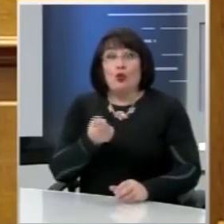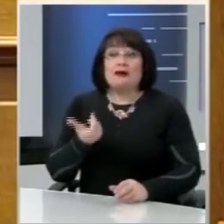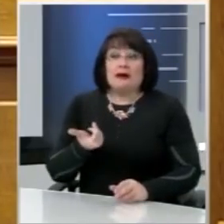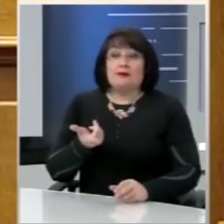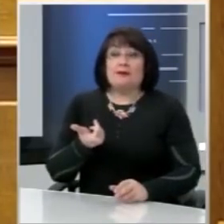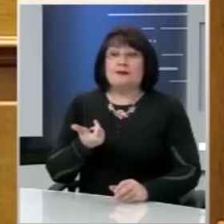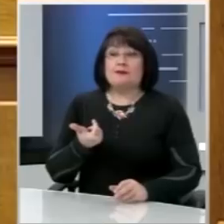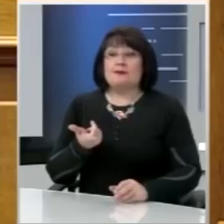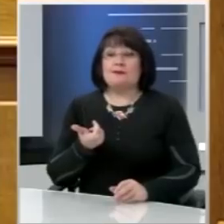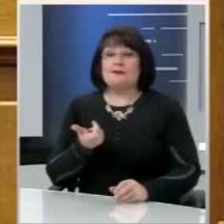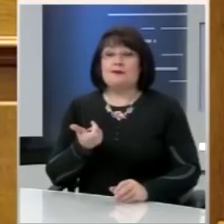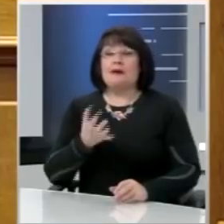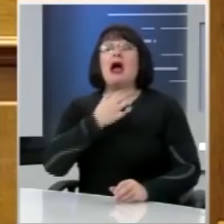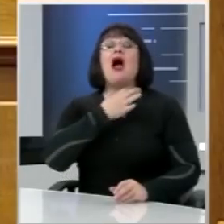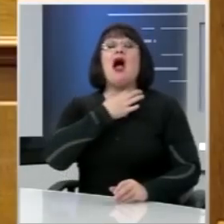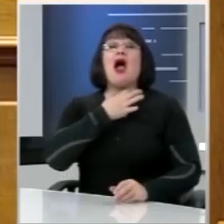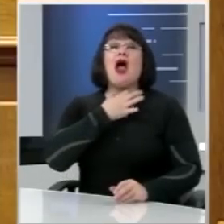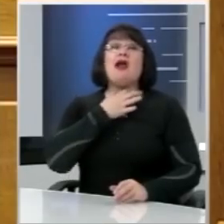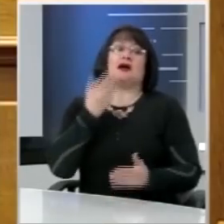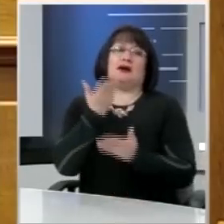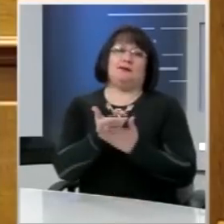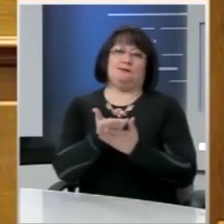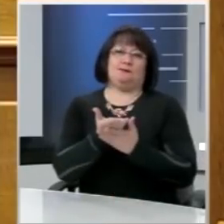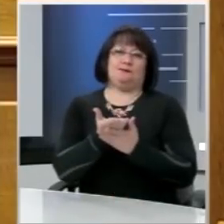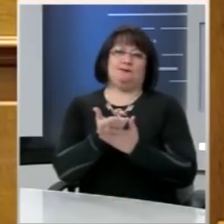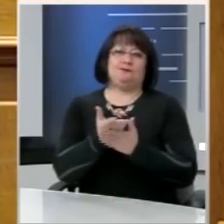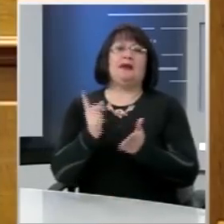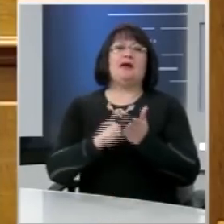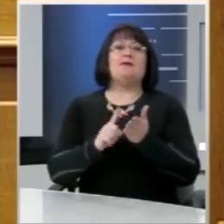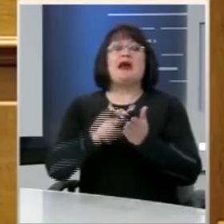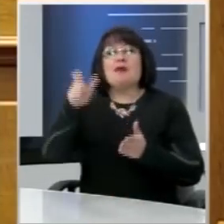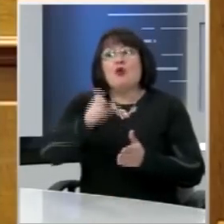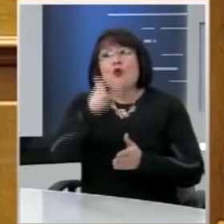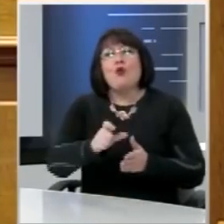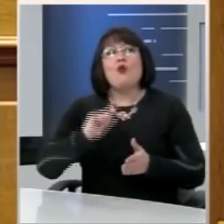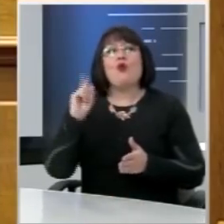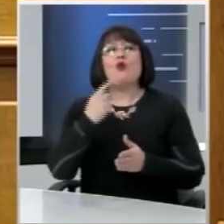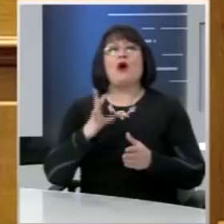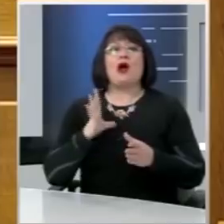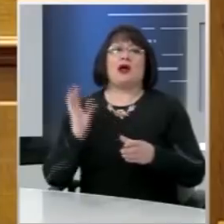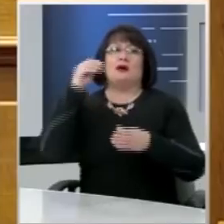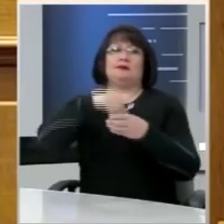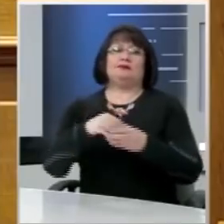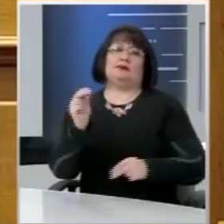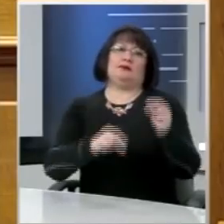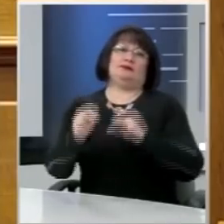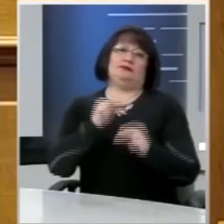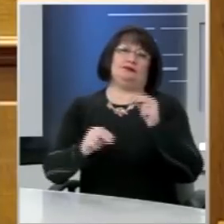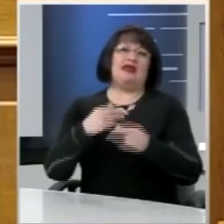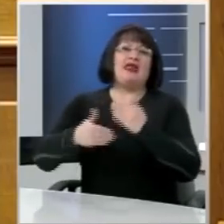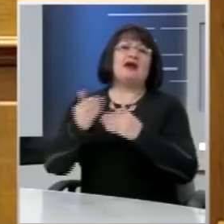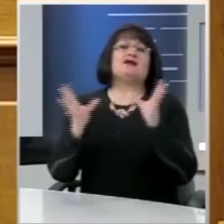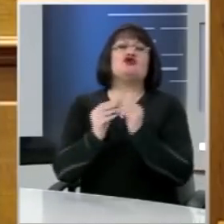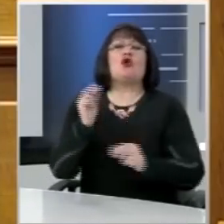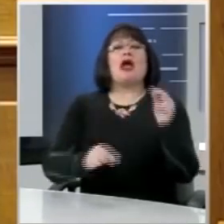πιο επιτακτικά το αίτημα της συμμετοχής αυτών των ανθρώπων στις εκλογικές διαδικασίες στη χώρα